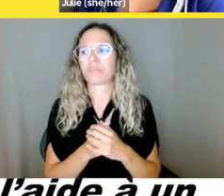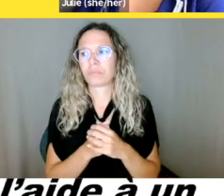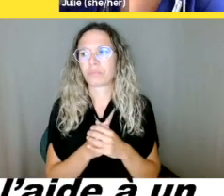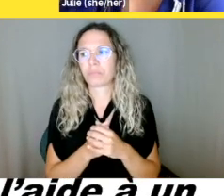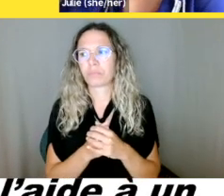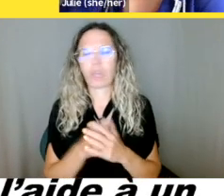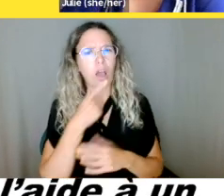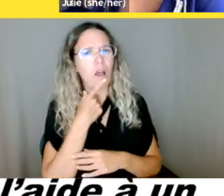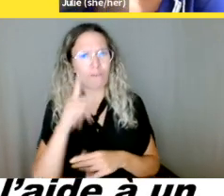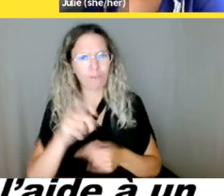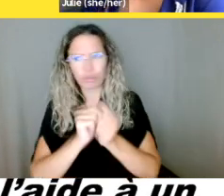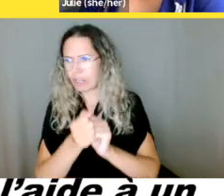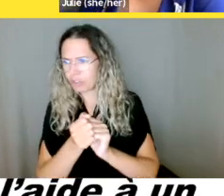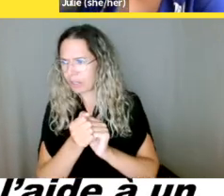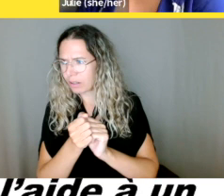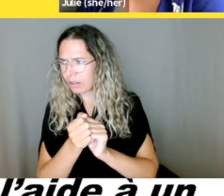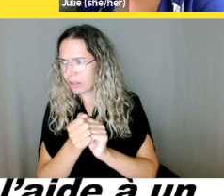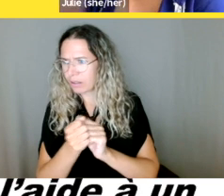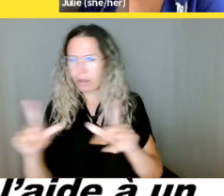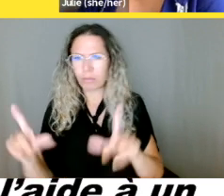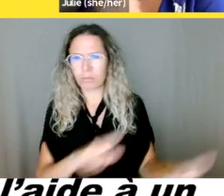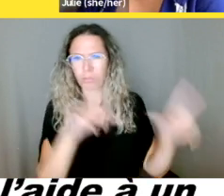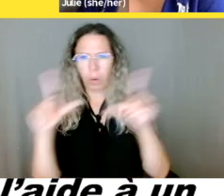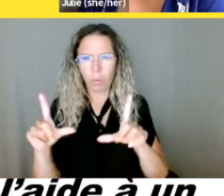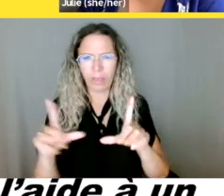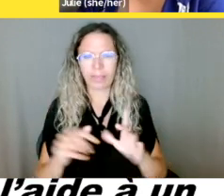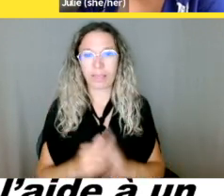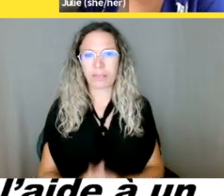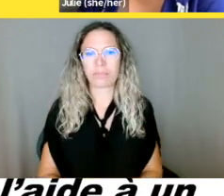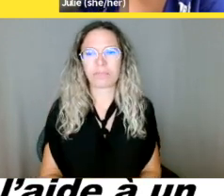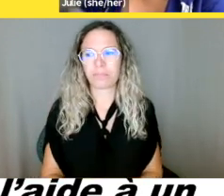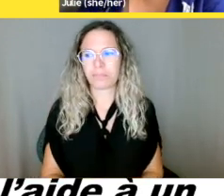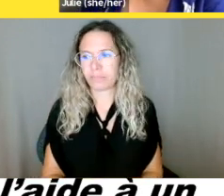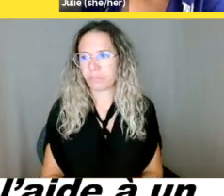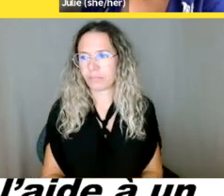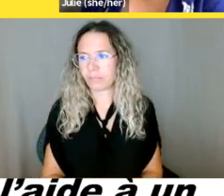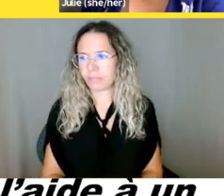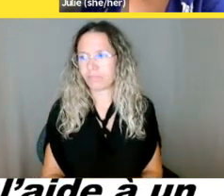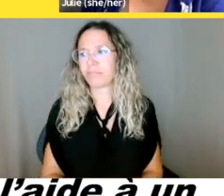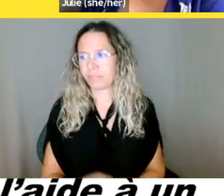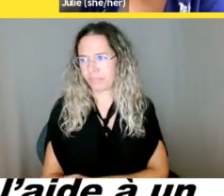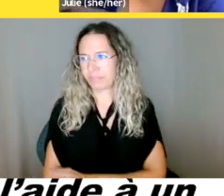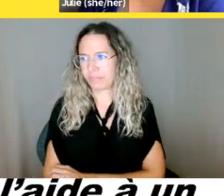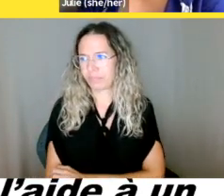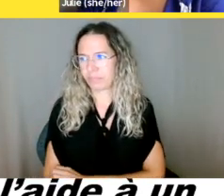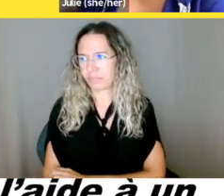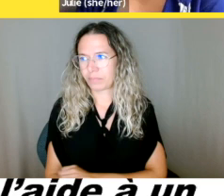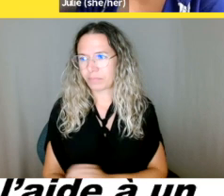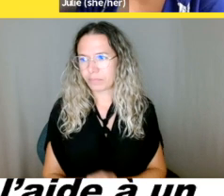Ah, voilà, OK. Donc, c'est ça, mettons que c'est une demande de passeport, donc le formulaire papier,